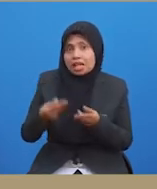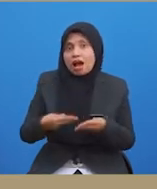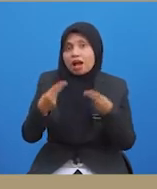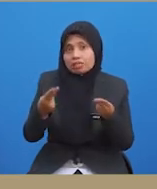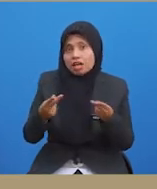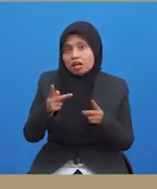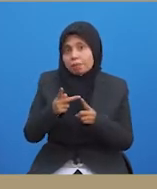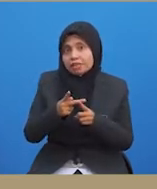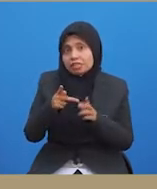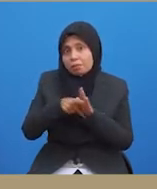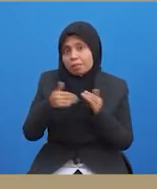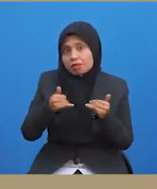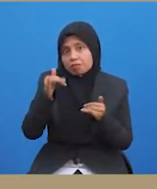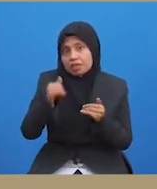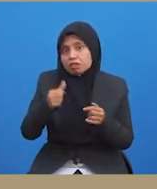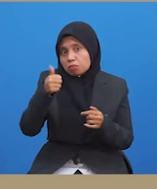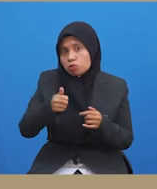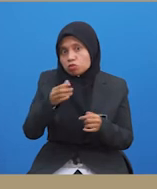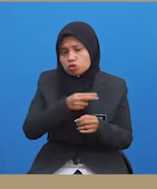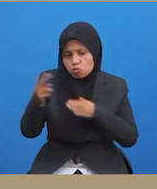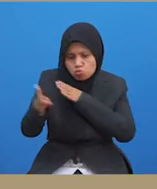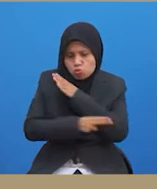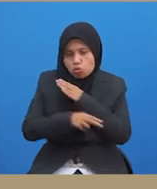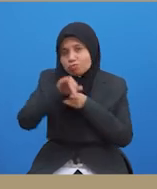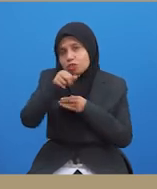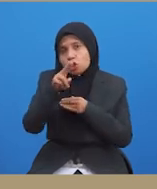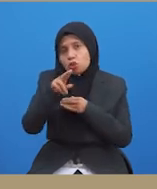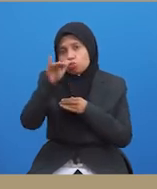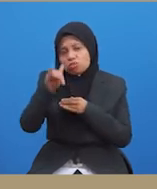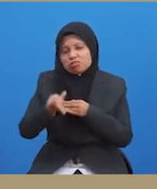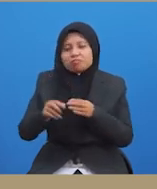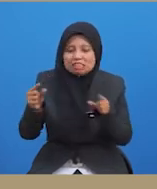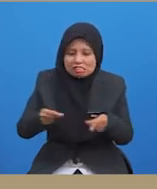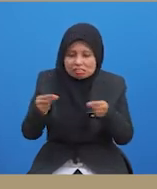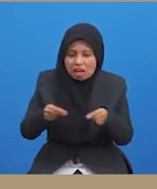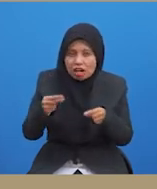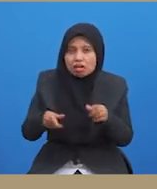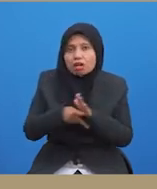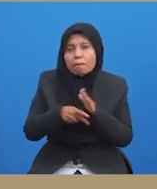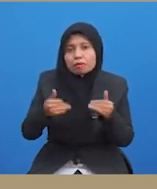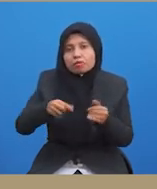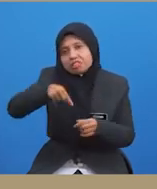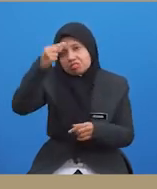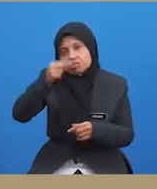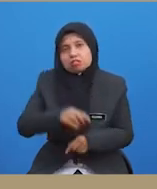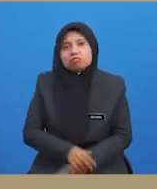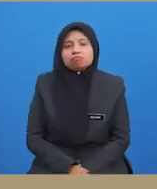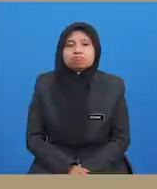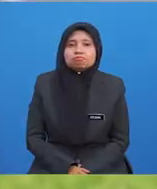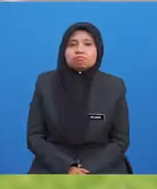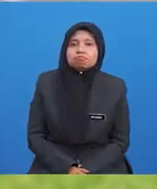pemain yang bagus dan menghukum juru latih yang menggalakkan pemain bermain secara agresif.